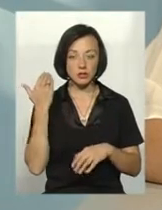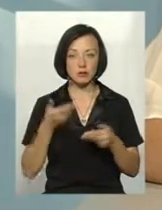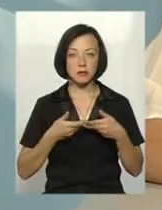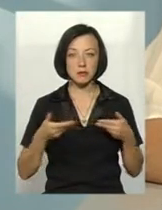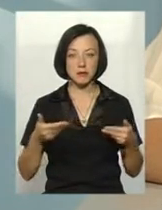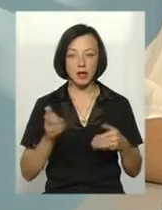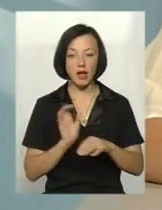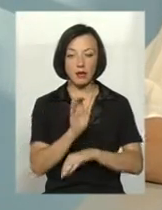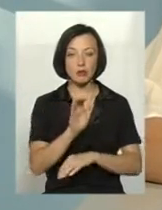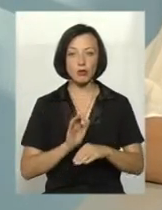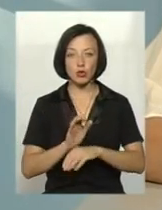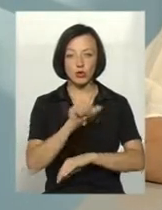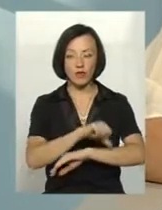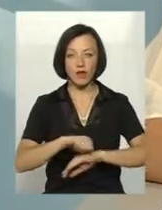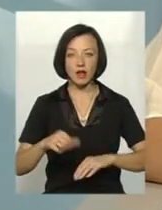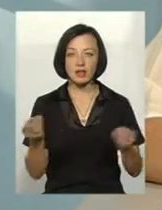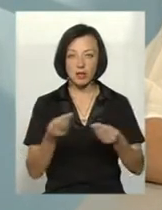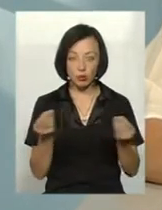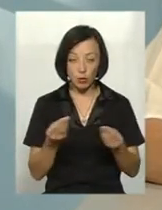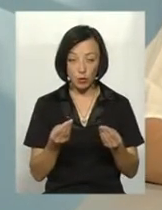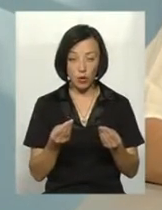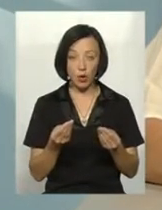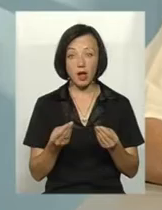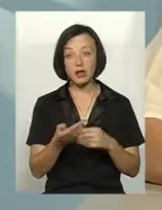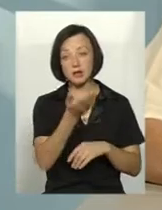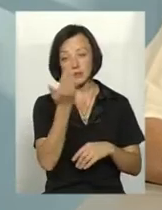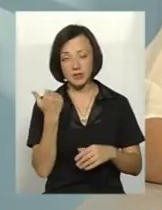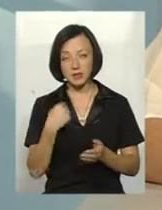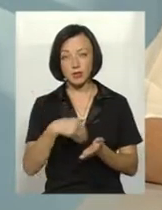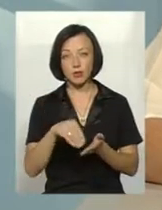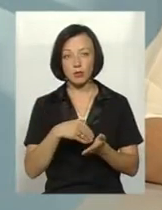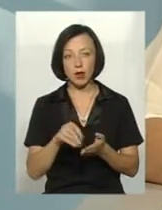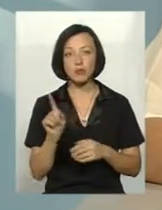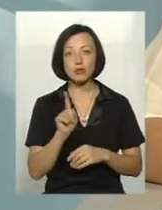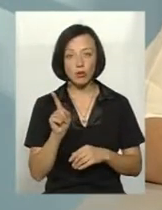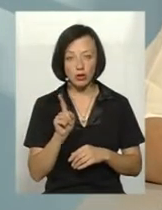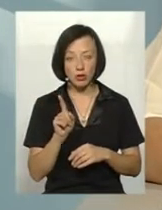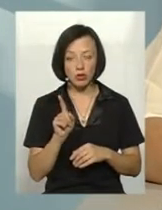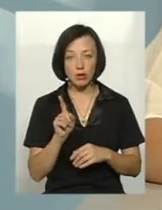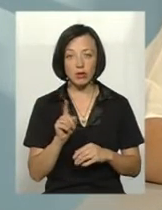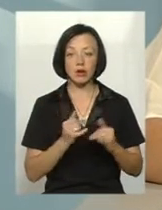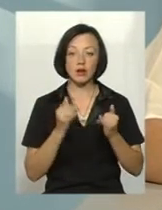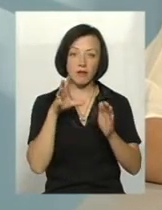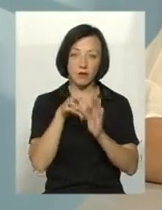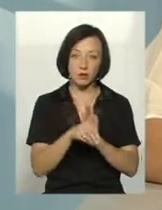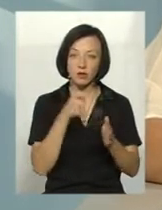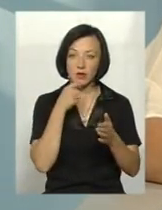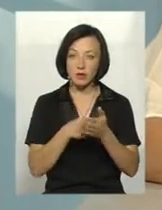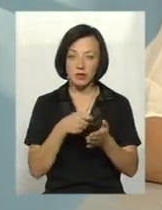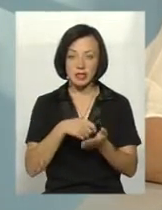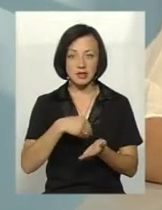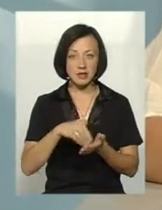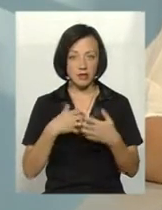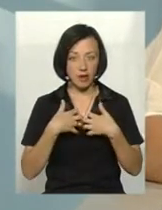експортували зерно за кордон, звідти закупляли шрот, для включення їх в раціон годівлі